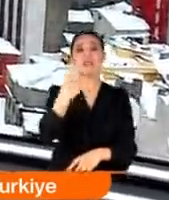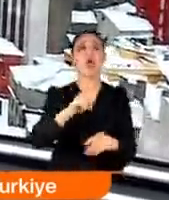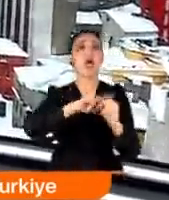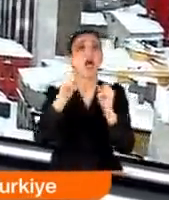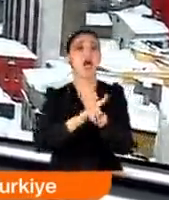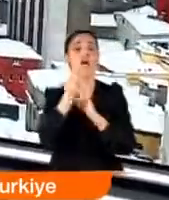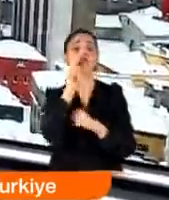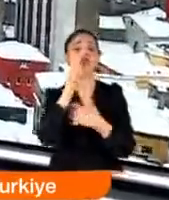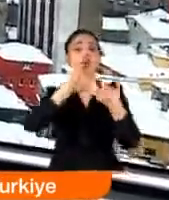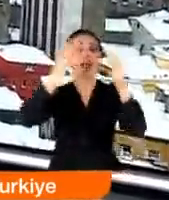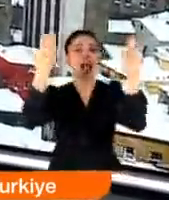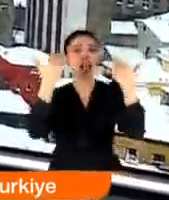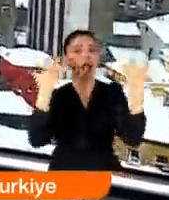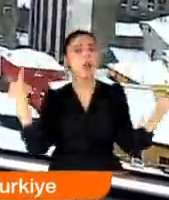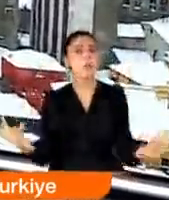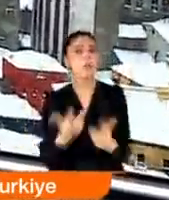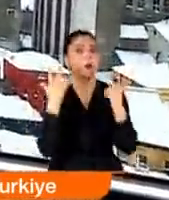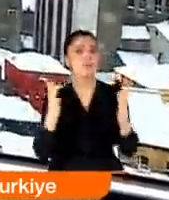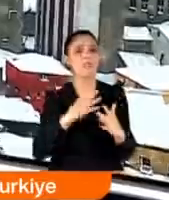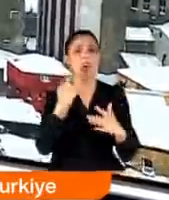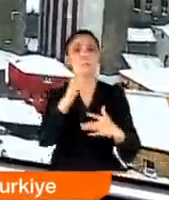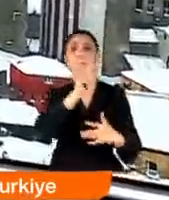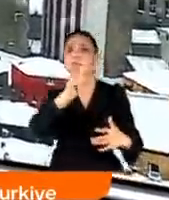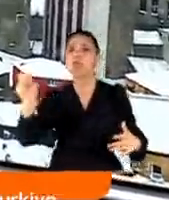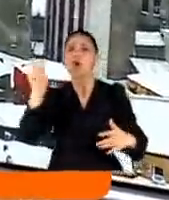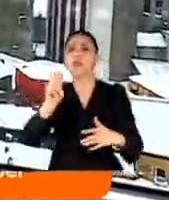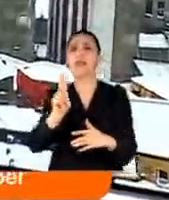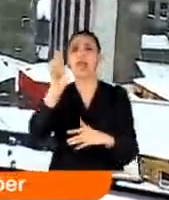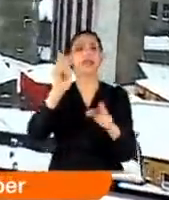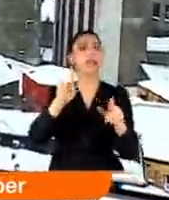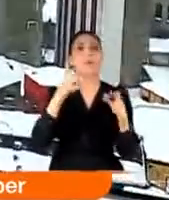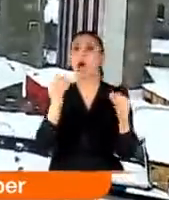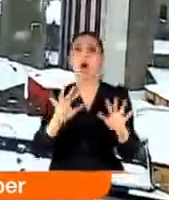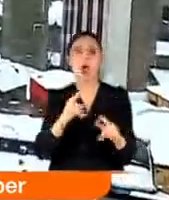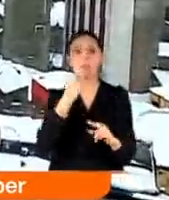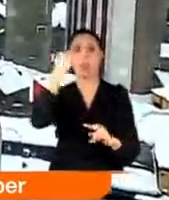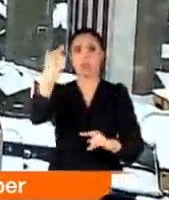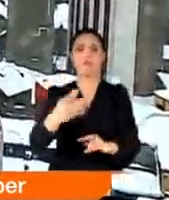hafta sonu kar geri geliyor hem de öyle böyle değil 1987'deki gibi olabilir diyorlar.